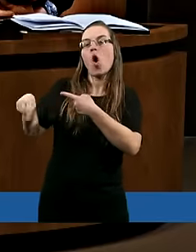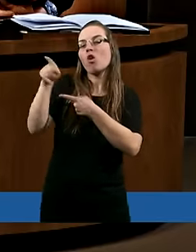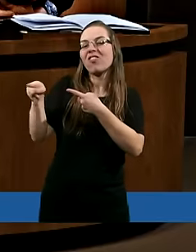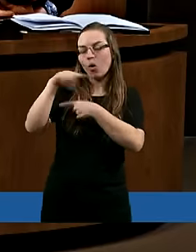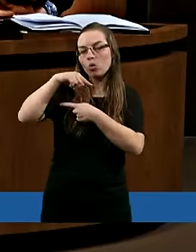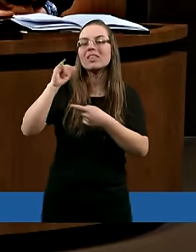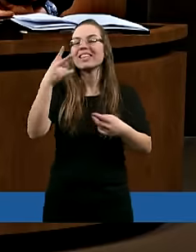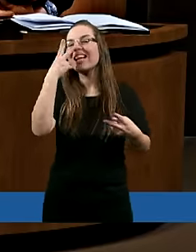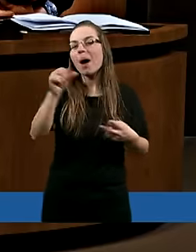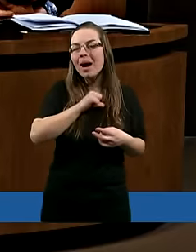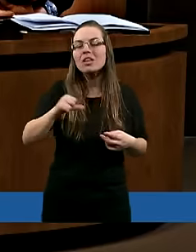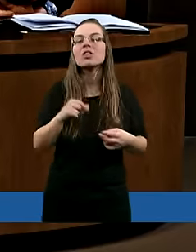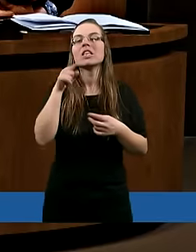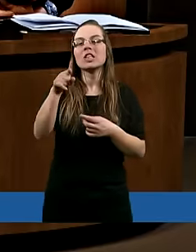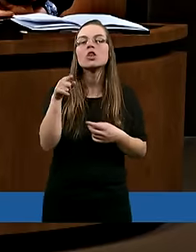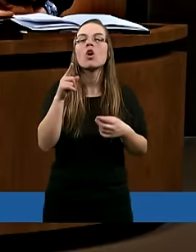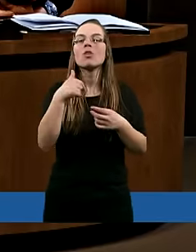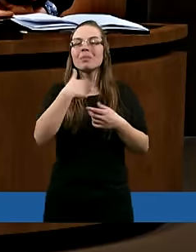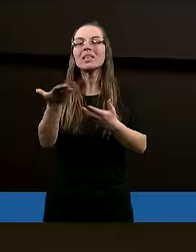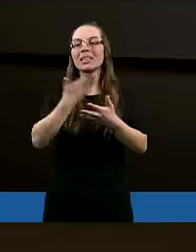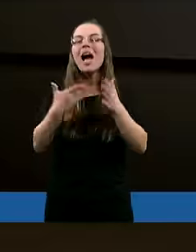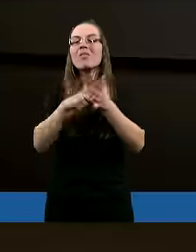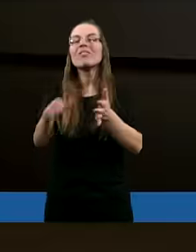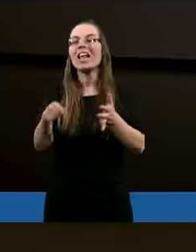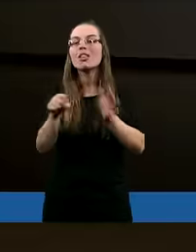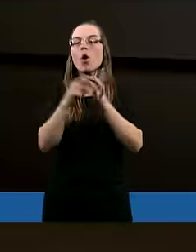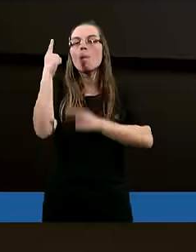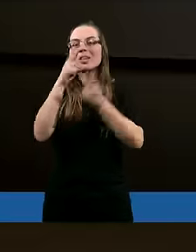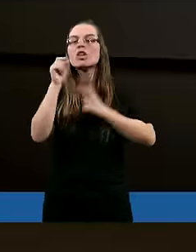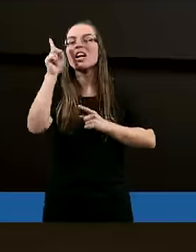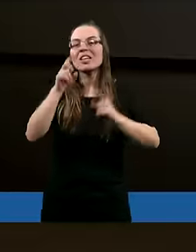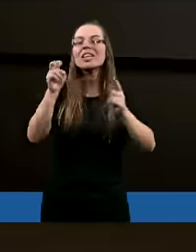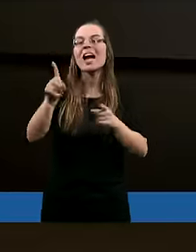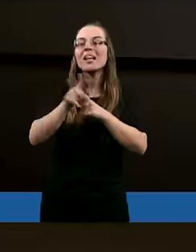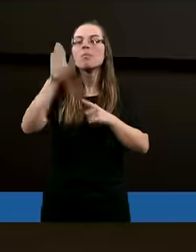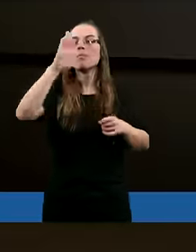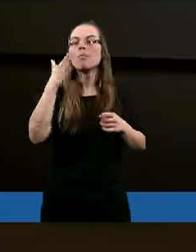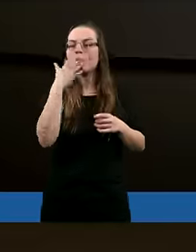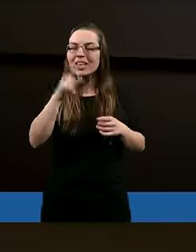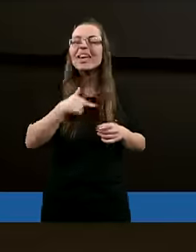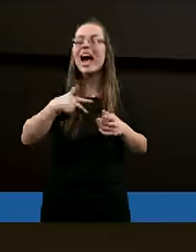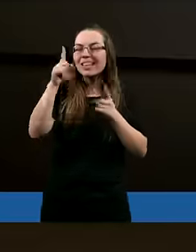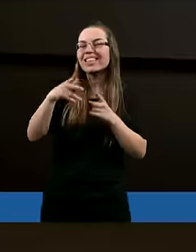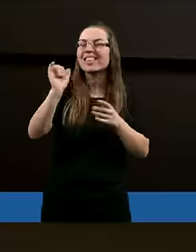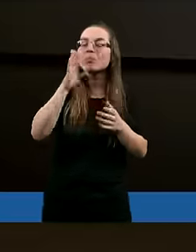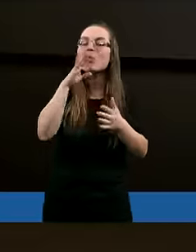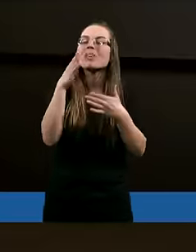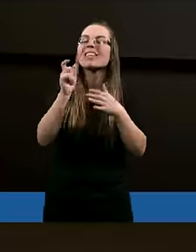i się zapatrzył i to mi tak dało wtedy do myślenia i tak czasami Bóg musi niestety nas tak